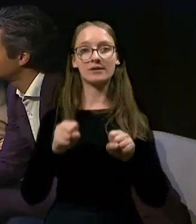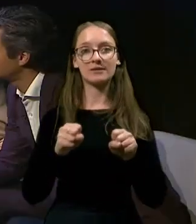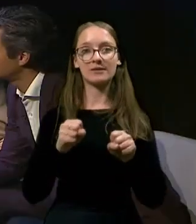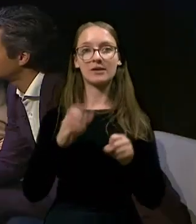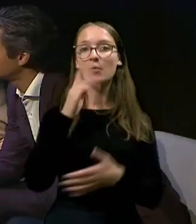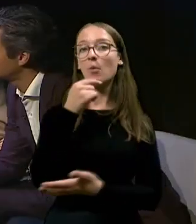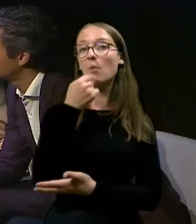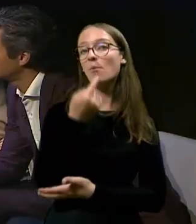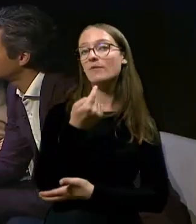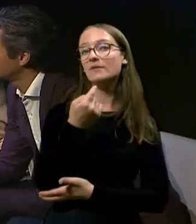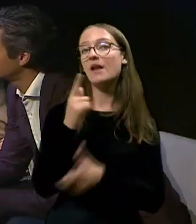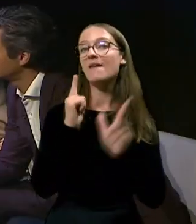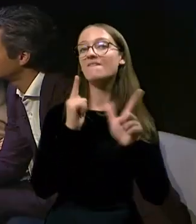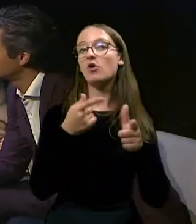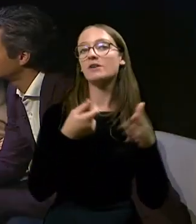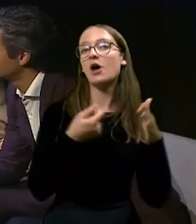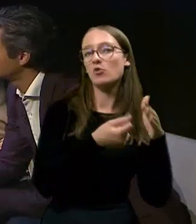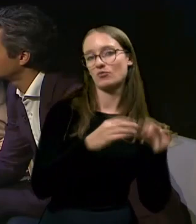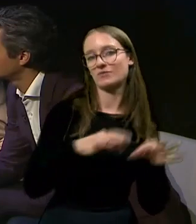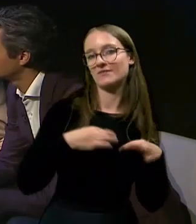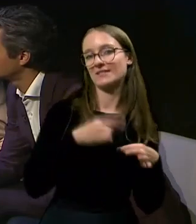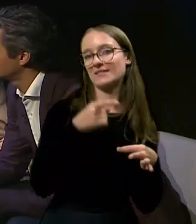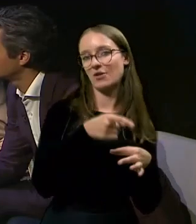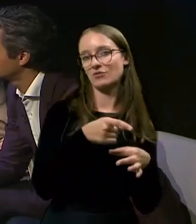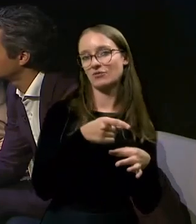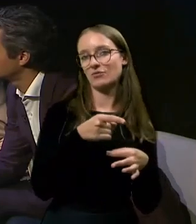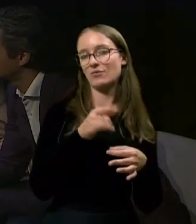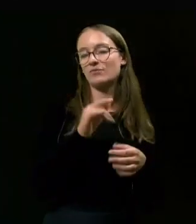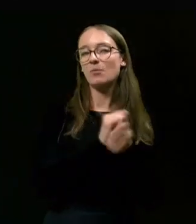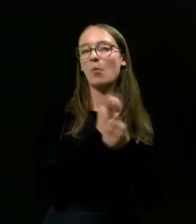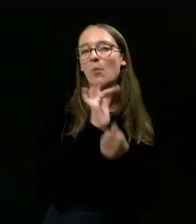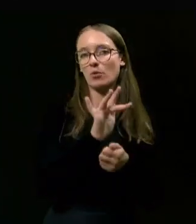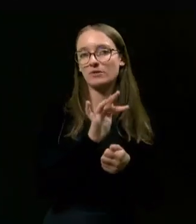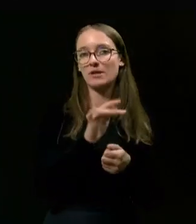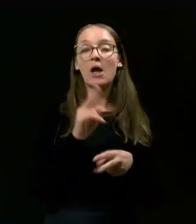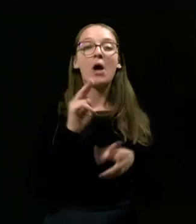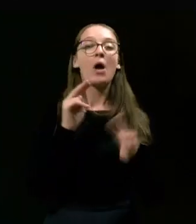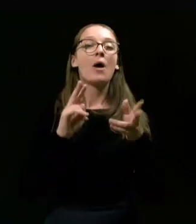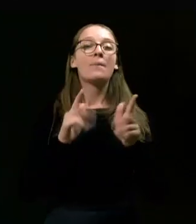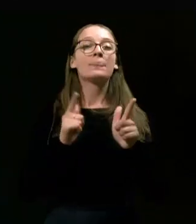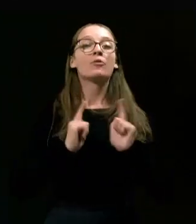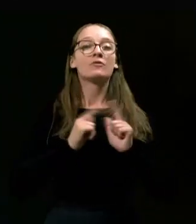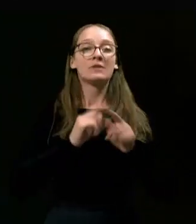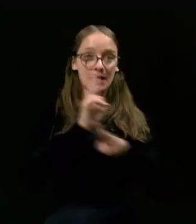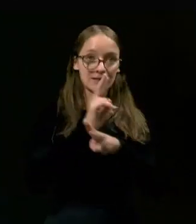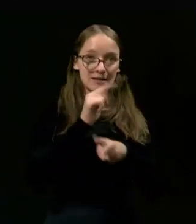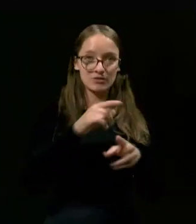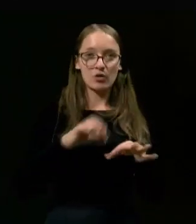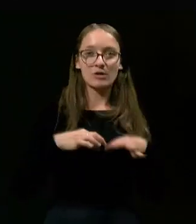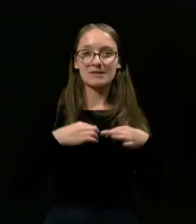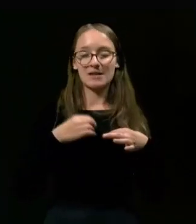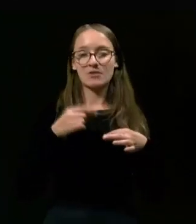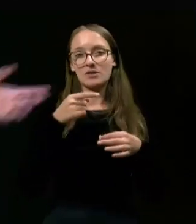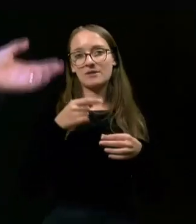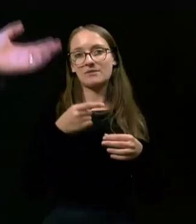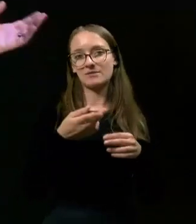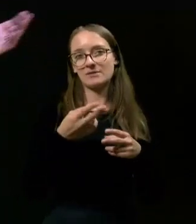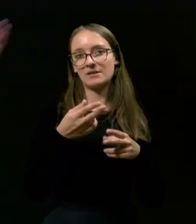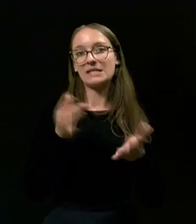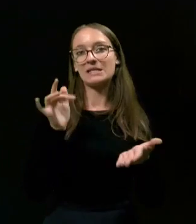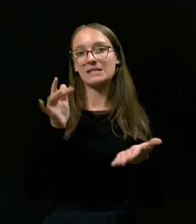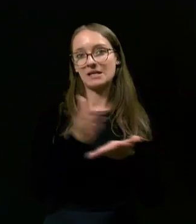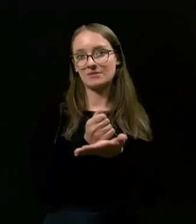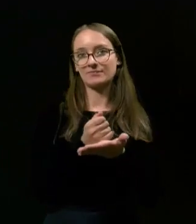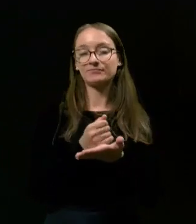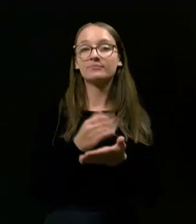Napovedali vojno, korupcija v zdravstvu. Profesionalen nadzor nadupravljene zdravstva je ključ za to. Naš sovražnik je